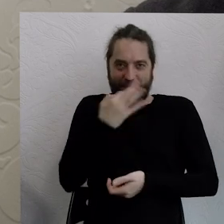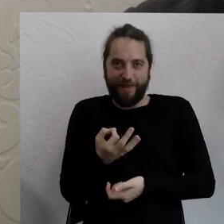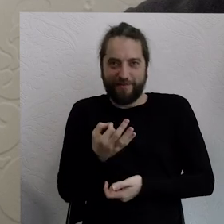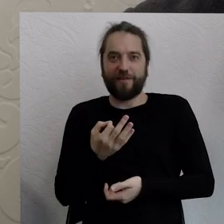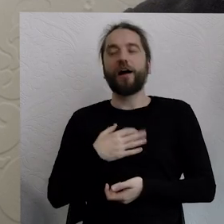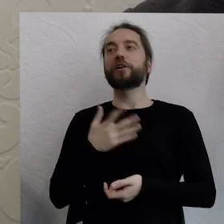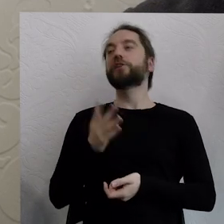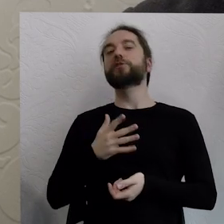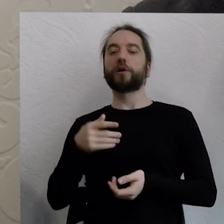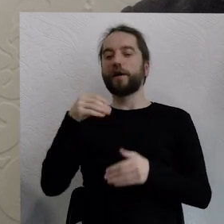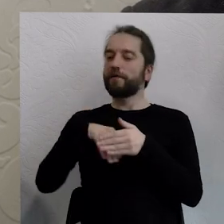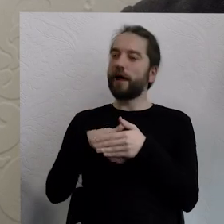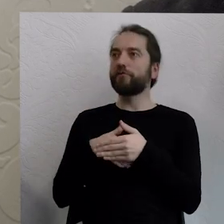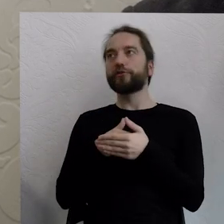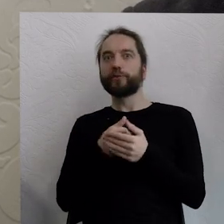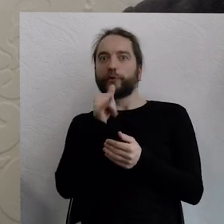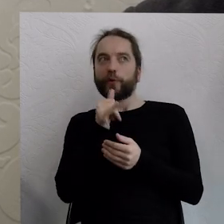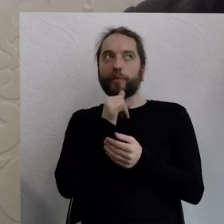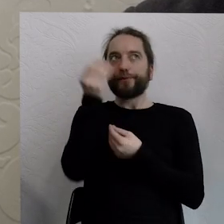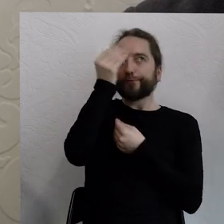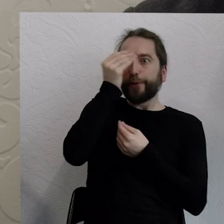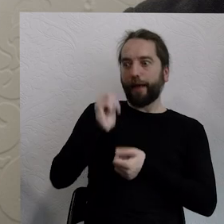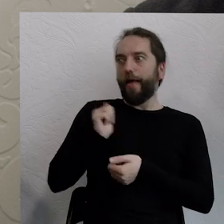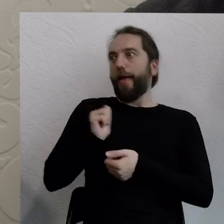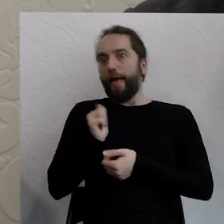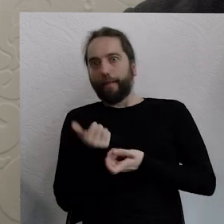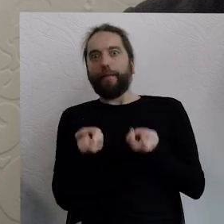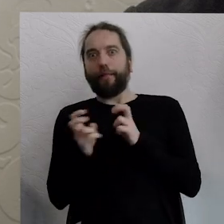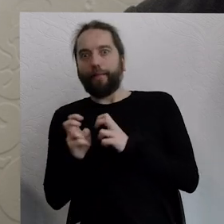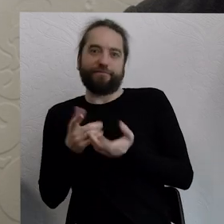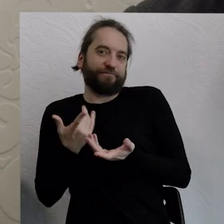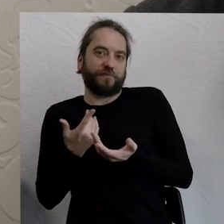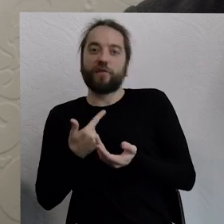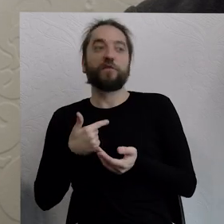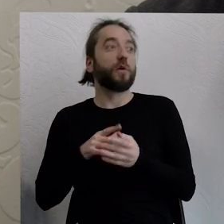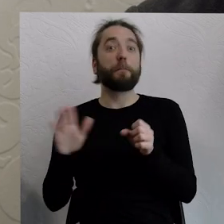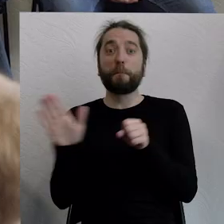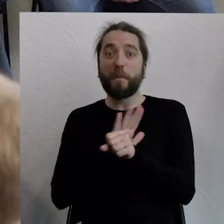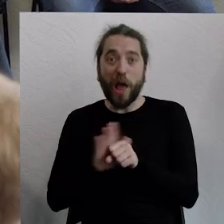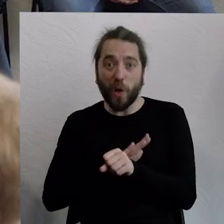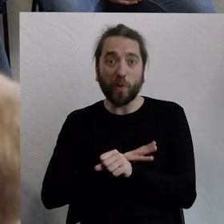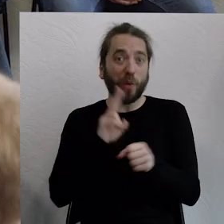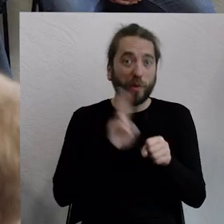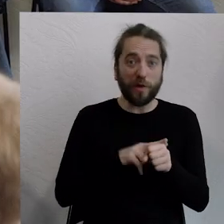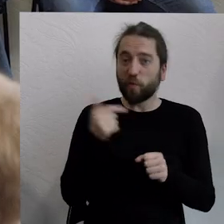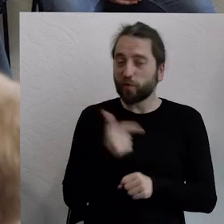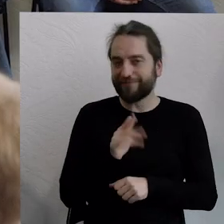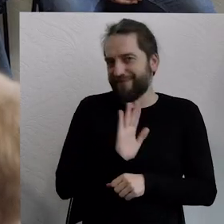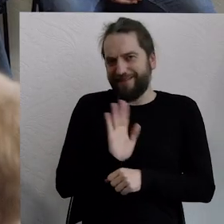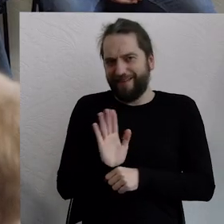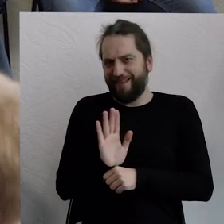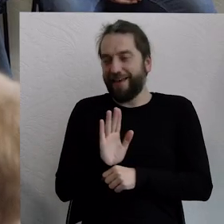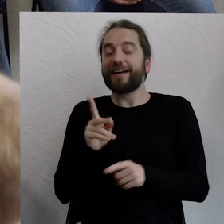ekspertstwa wewnątrz organizacji, bo my nie musimy mieć wszystkich zasobów. To jest ekonomia cyrkularna sektora